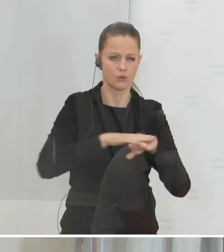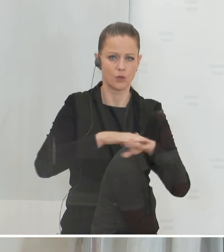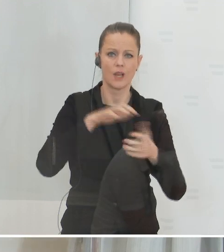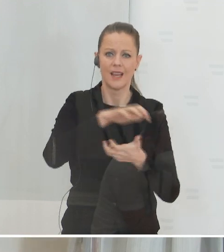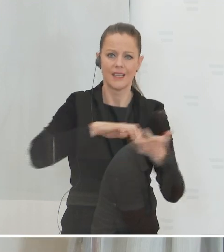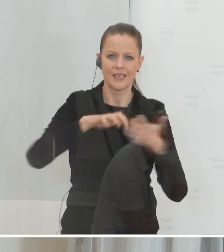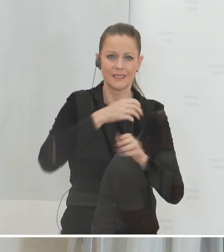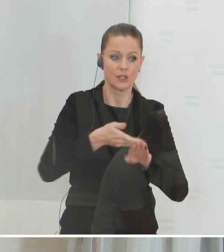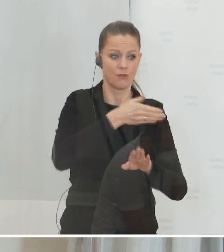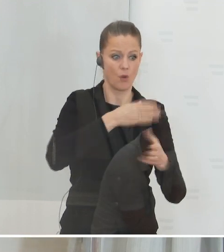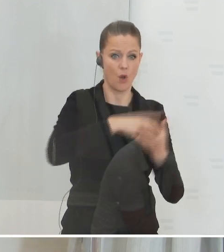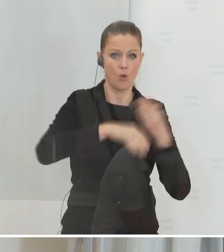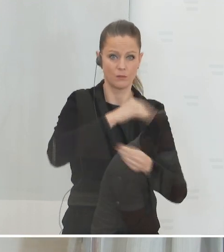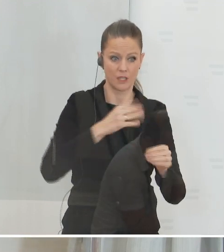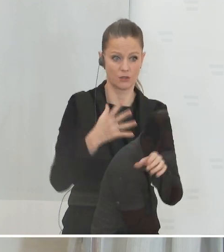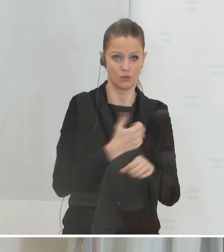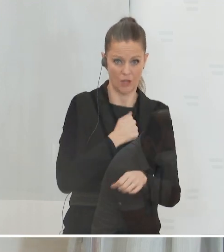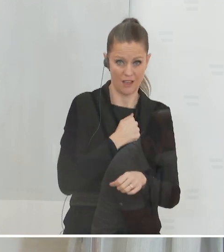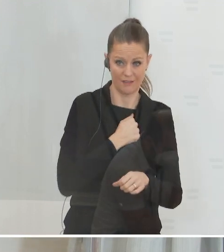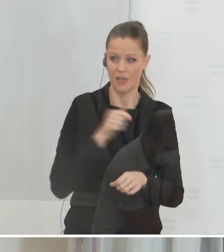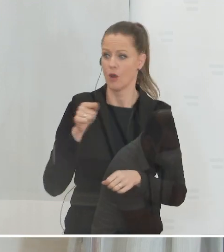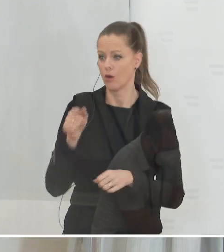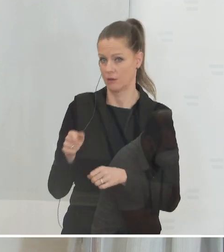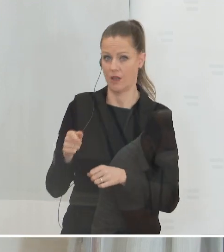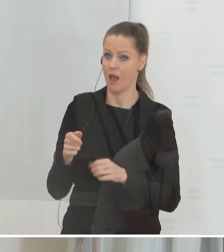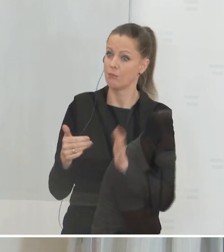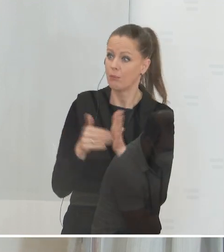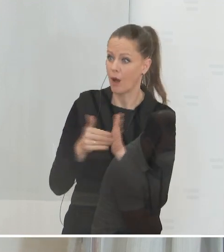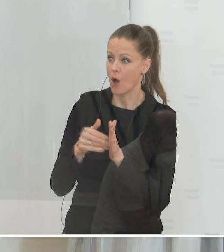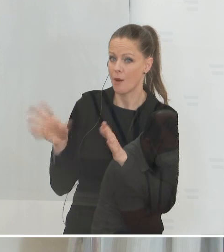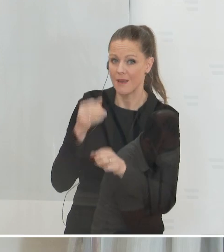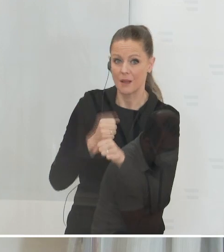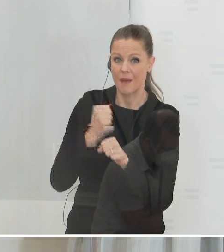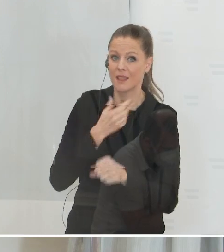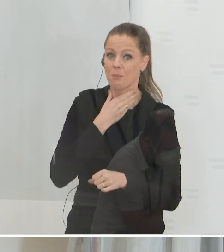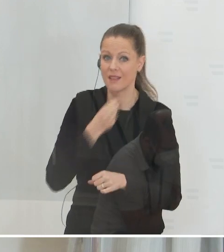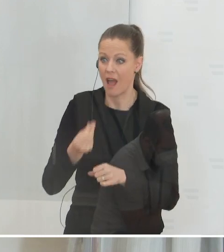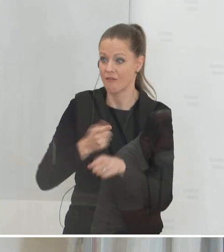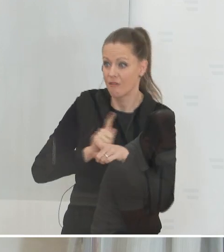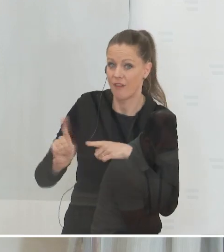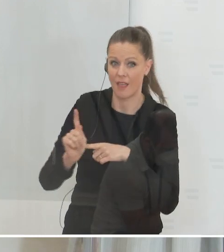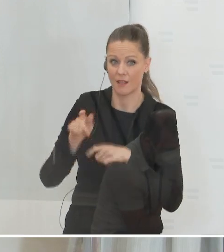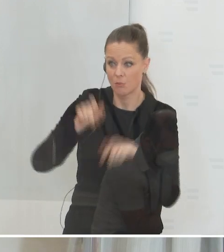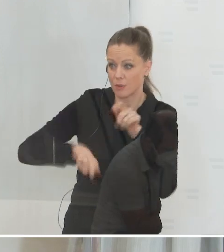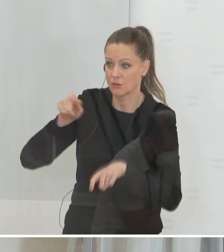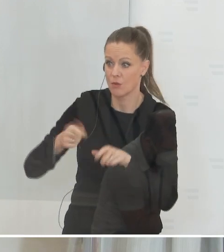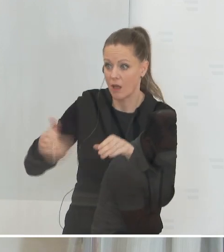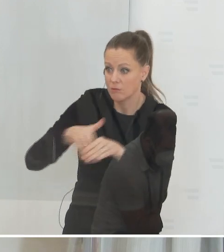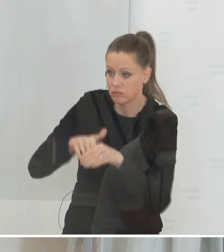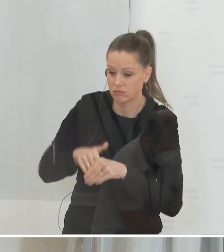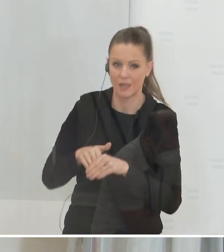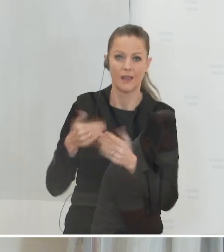Und auf der anderen Seite Betriebe, die einen enormen Mitarbeiterbedarf haben, wo es Arbeitskräfte und Fachkräftemangel gibt. Und dadurch